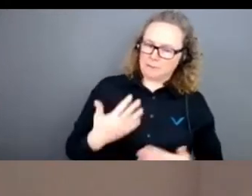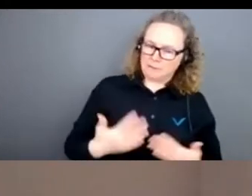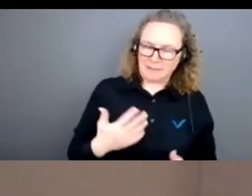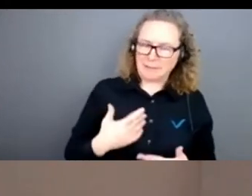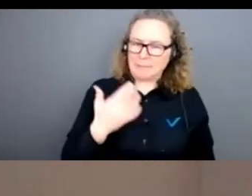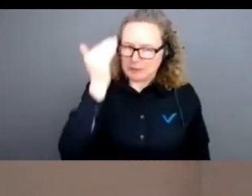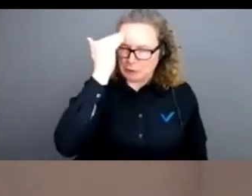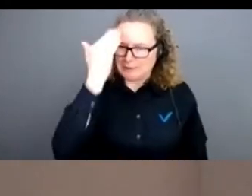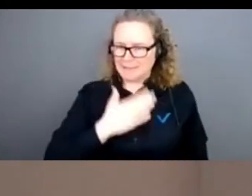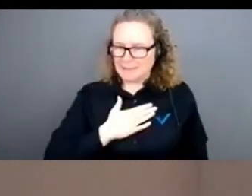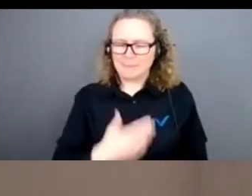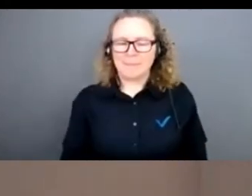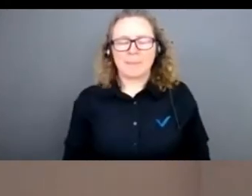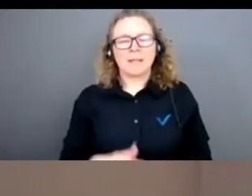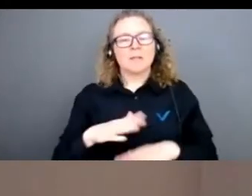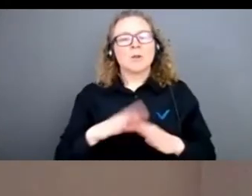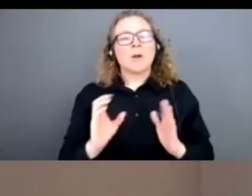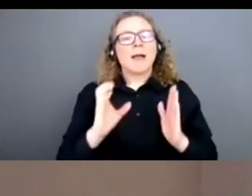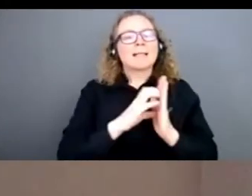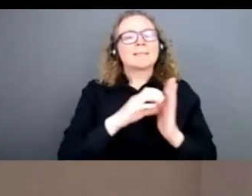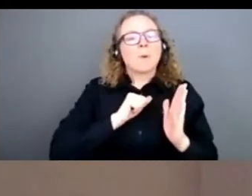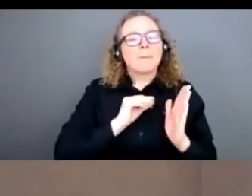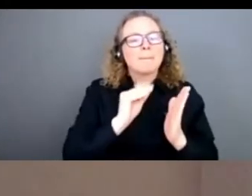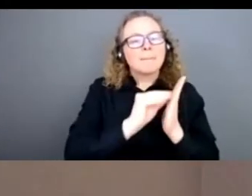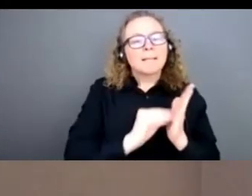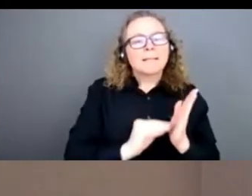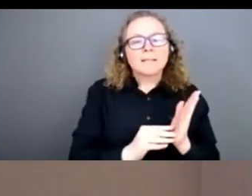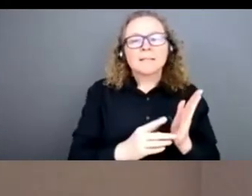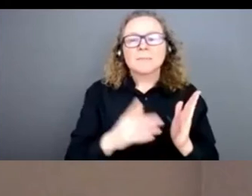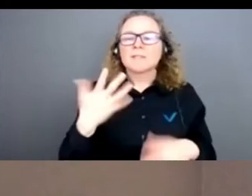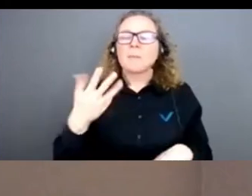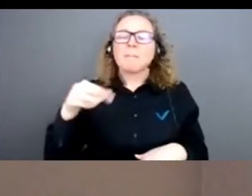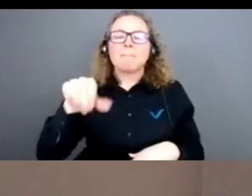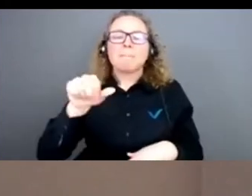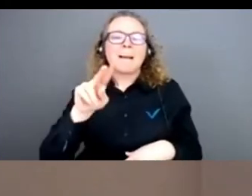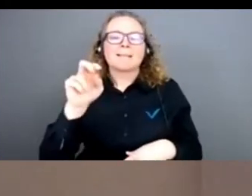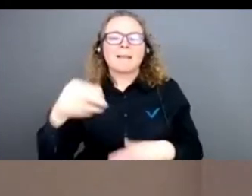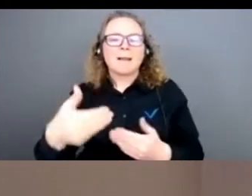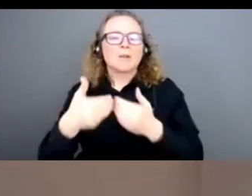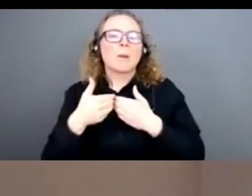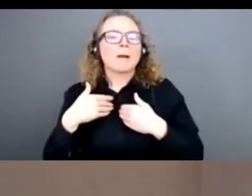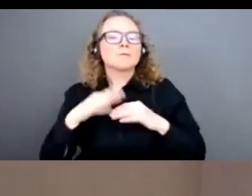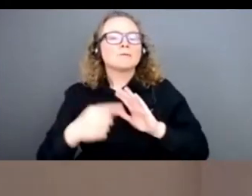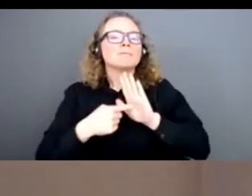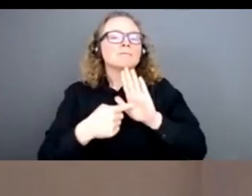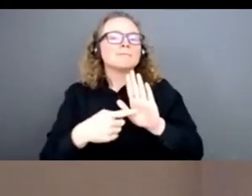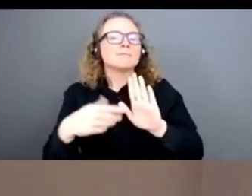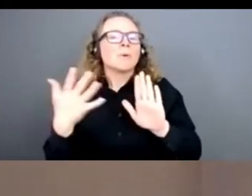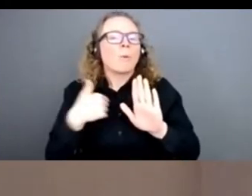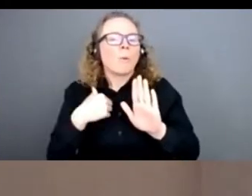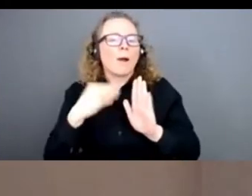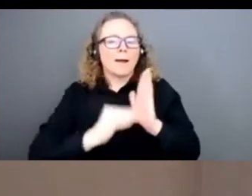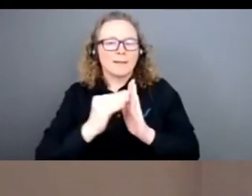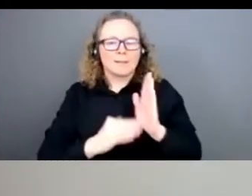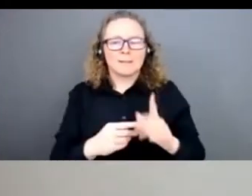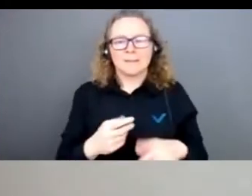En ce qui me concerne les articles que j'ai écrits, parce que Martin, tu voulais qu'on me présente rapidement ce qu'on avait fait. J'ai travaillé sur cinq